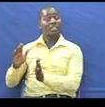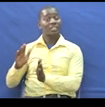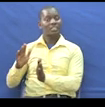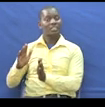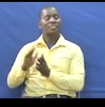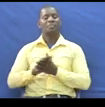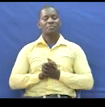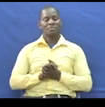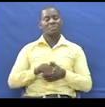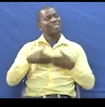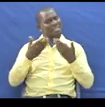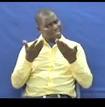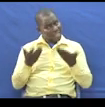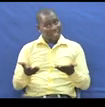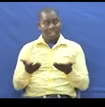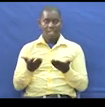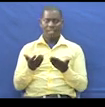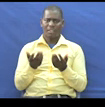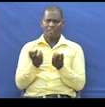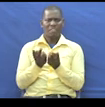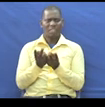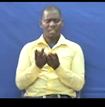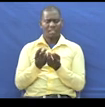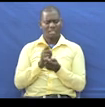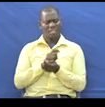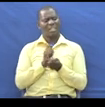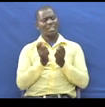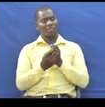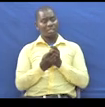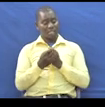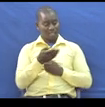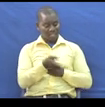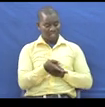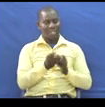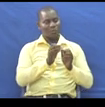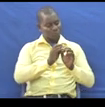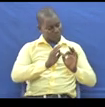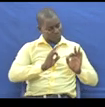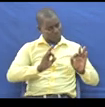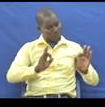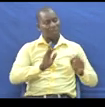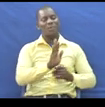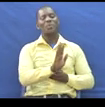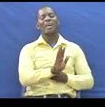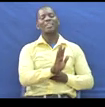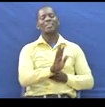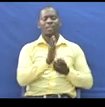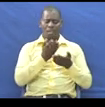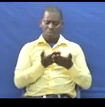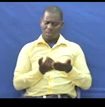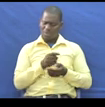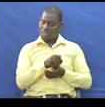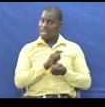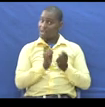Na Pia Hii tafsiri ya Semantiki Inauzuliwake Inauzuliwake Kwa sababu